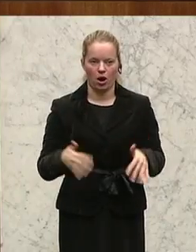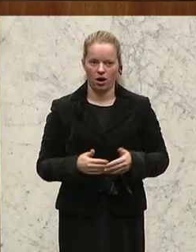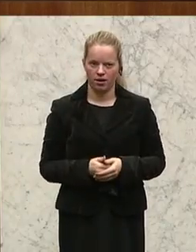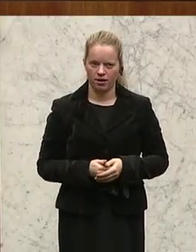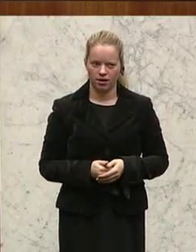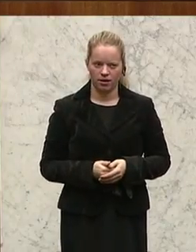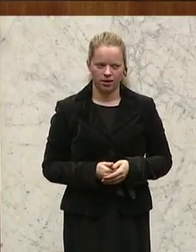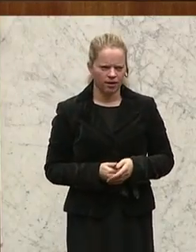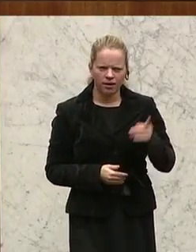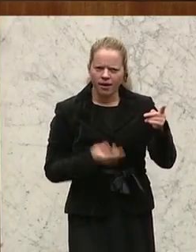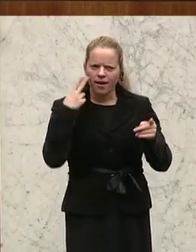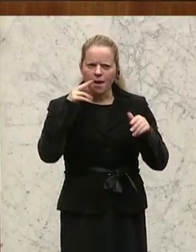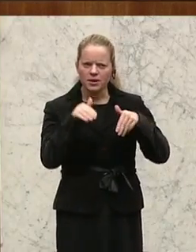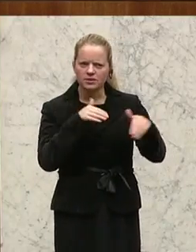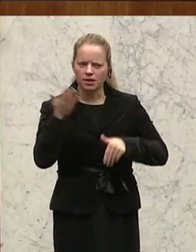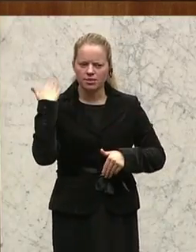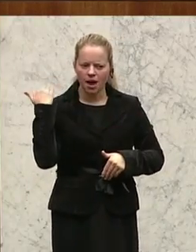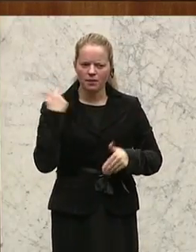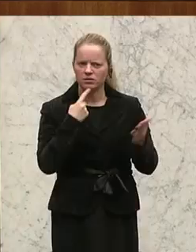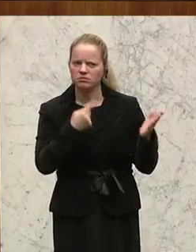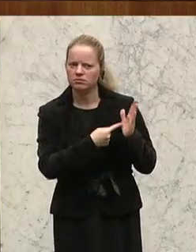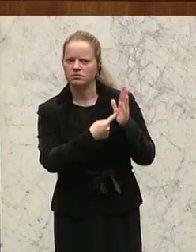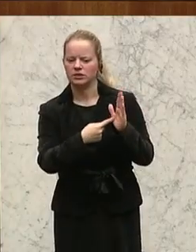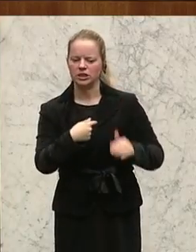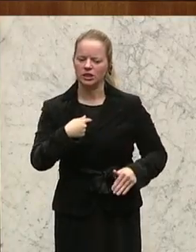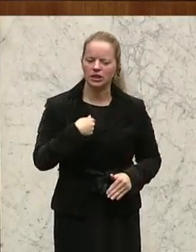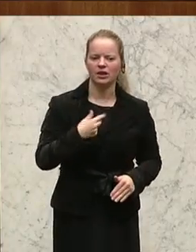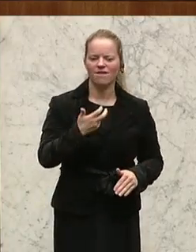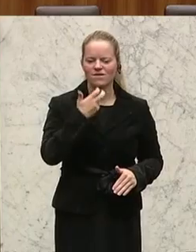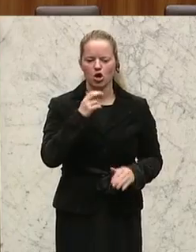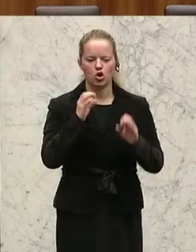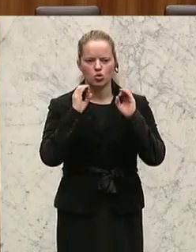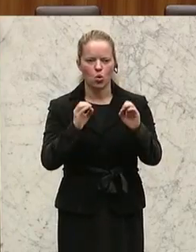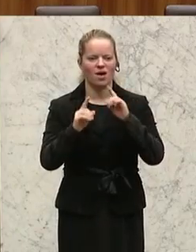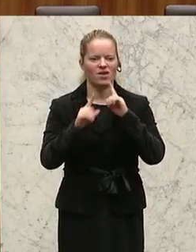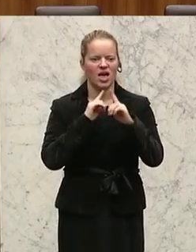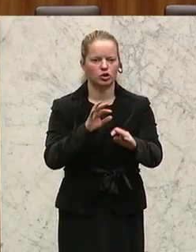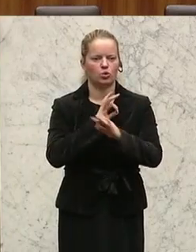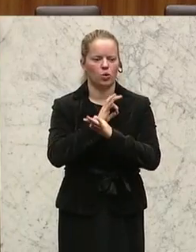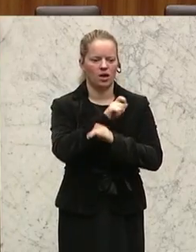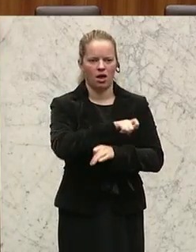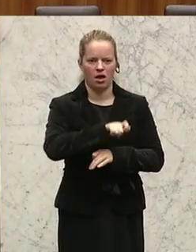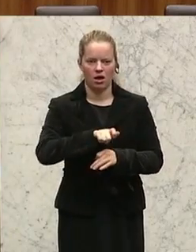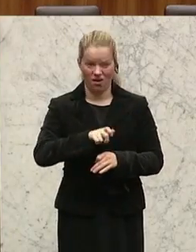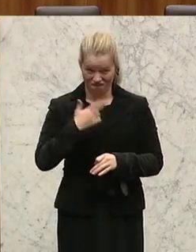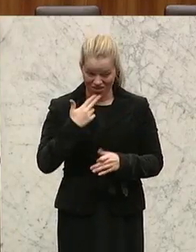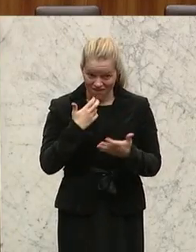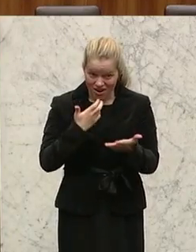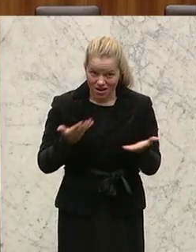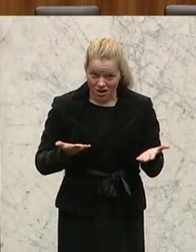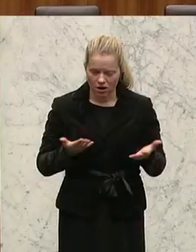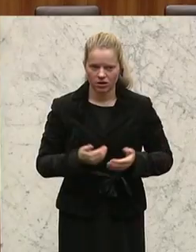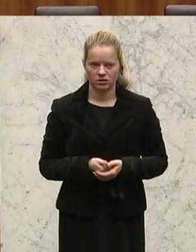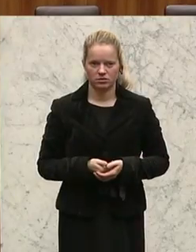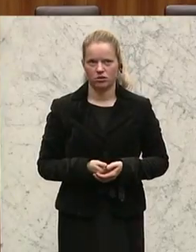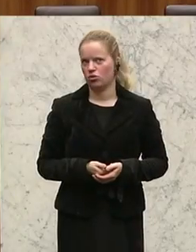sind angetreten mit der Ansage, ich will null Verkehrstote. Und wer null Verkehrstote will,